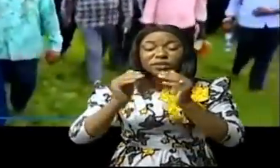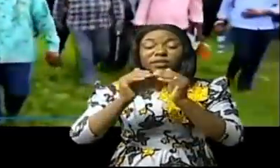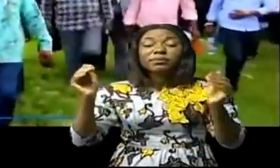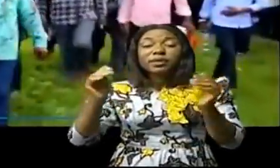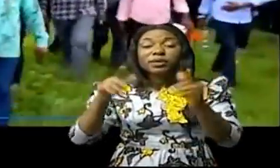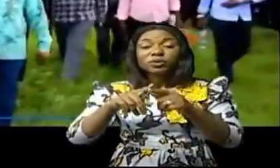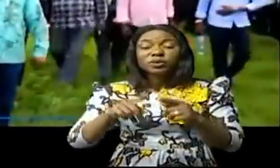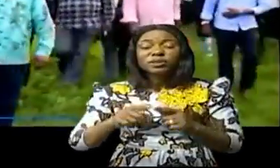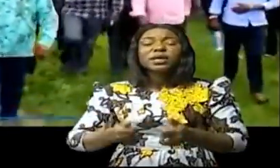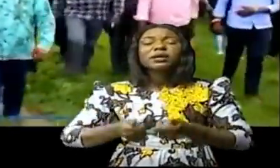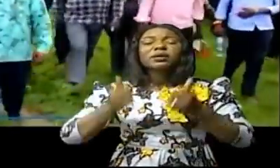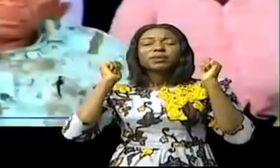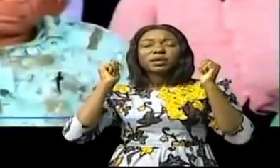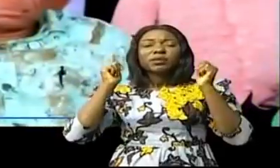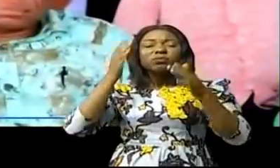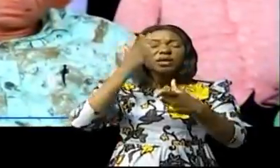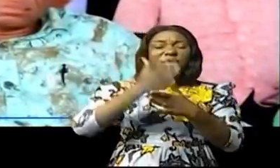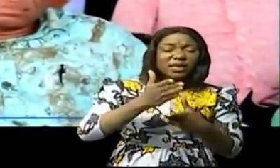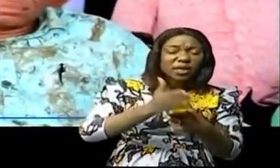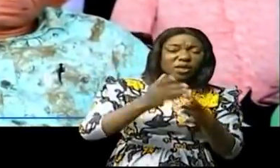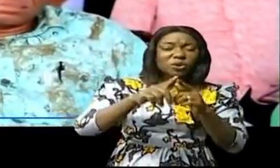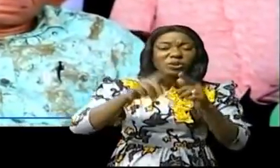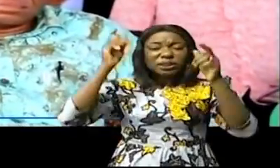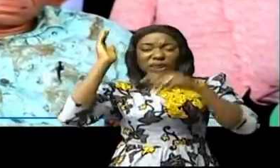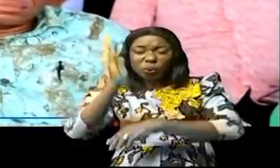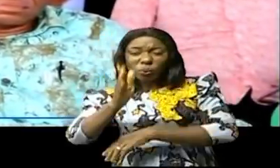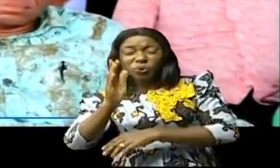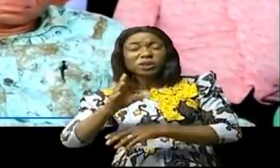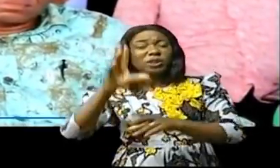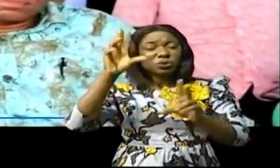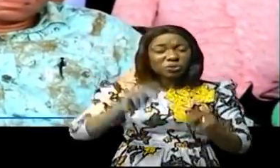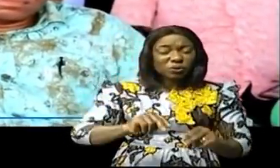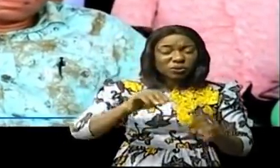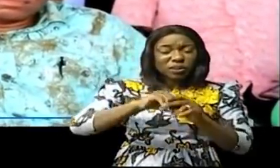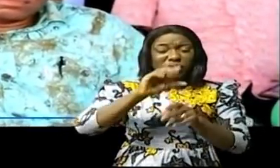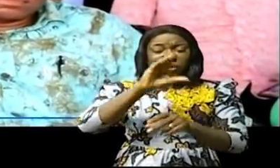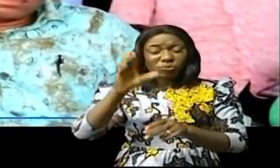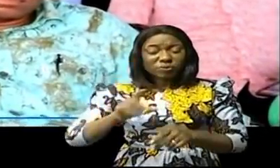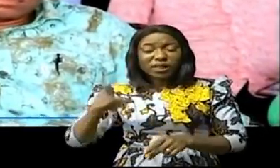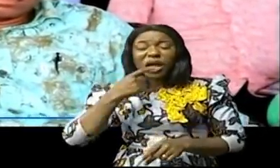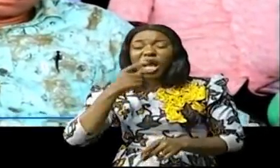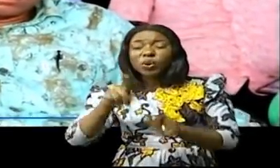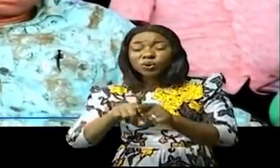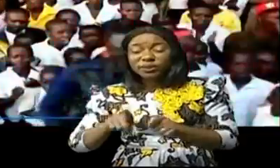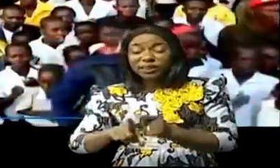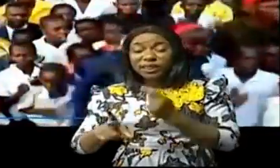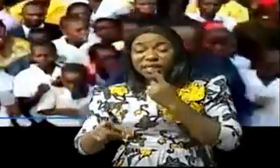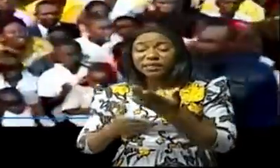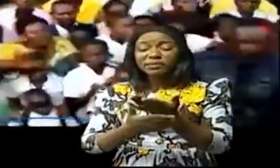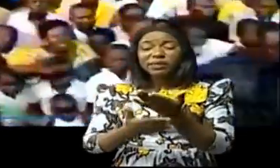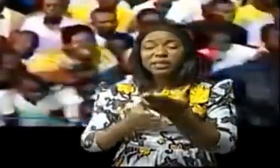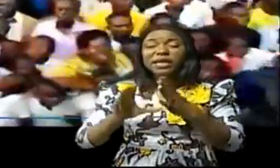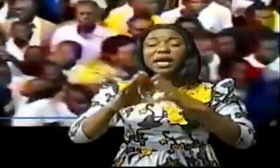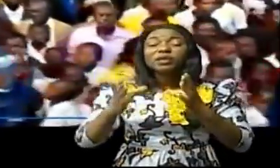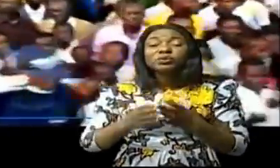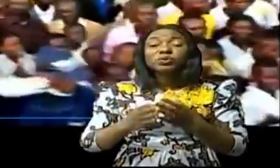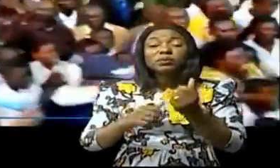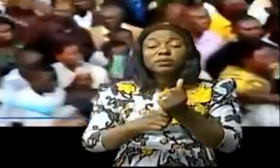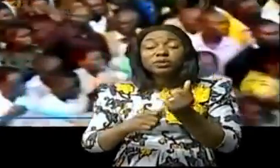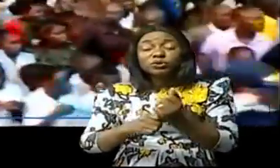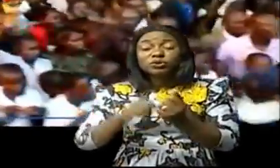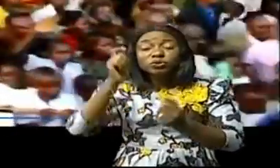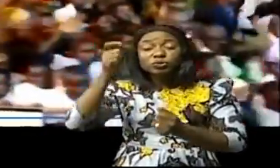fistigeant. Les actes de vandalisme sont devenus récurrents dans cette commune rurale. Il a en même temps demandé à tous les services de sécurité